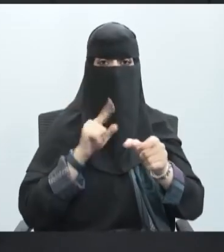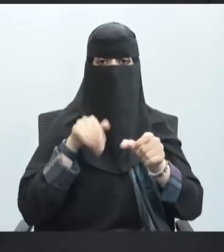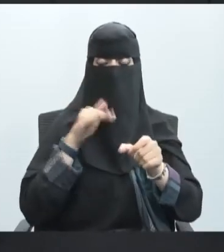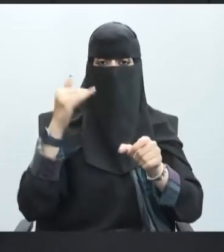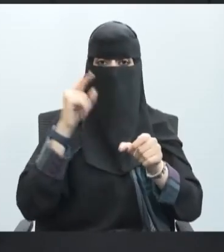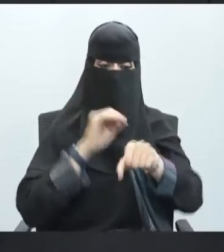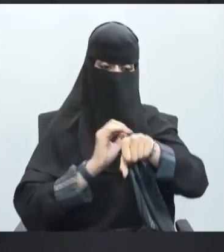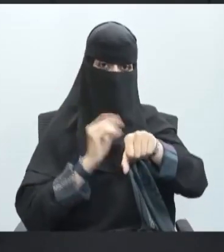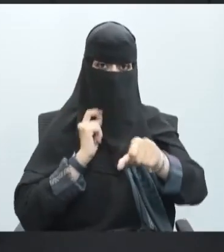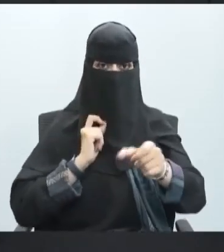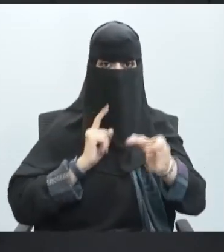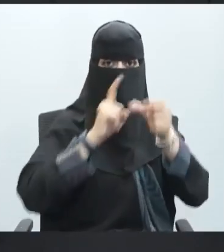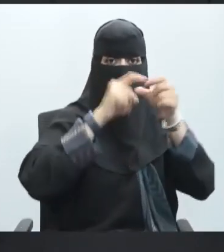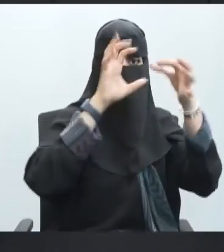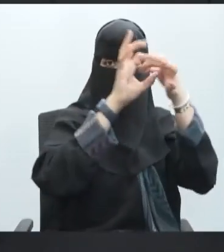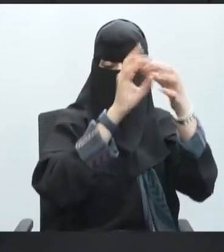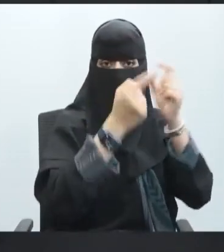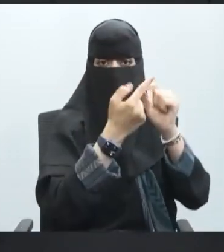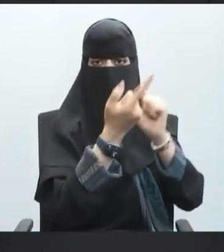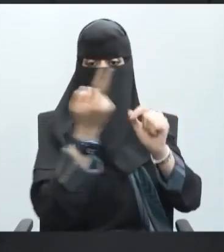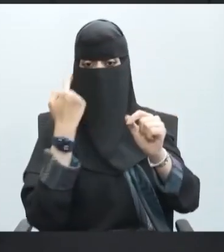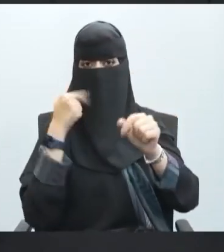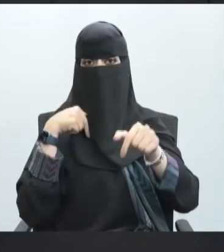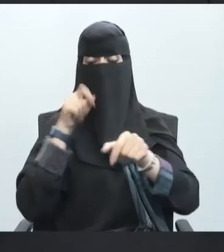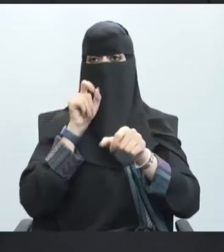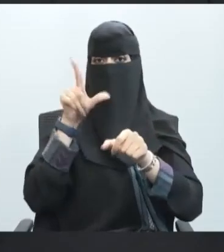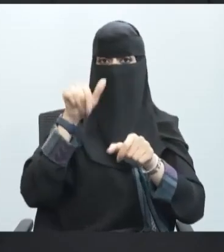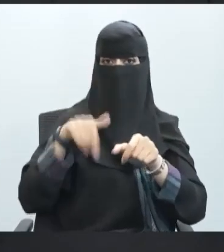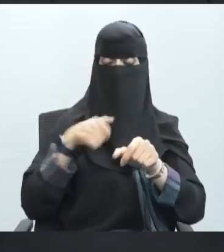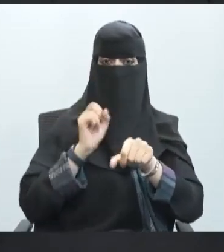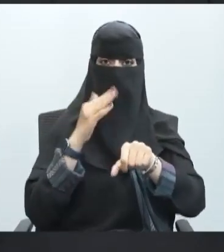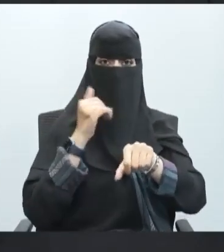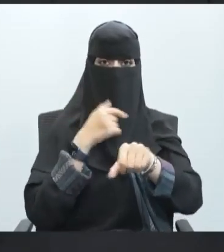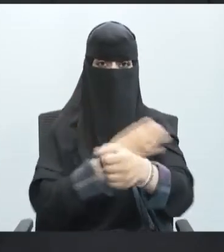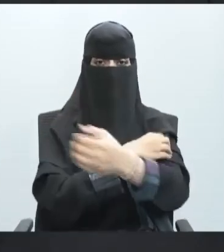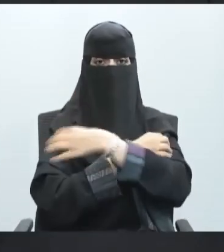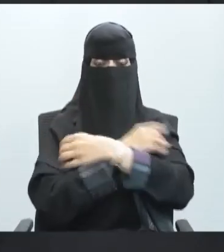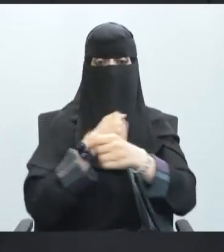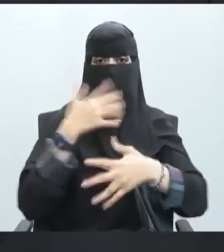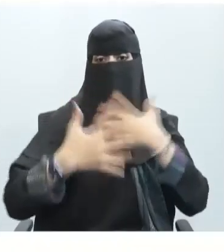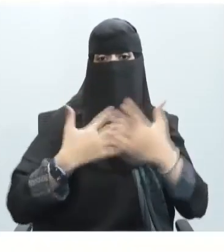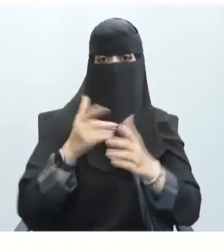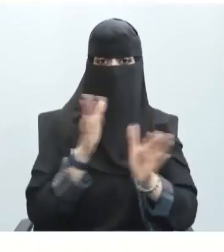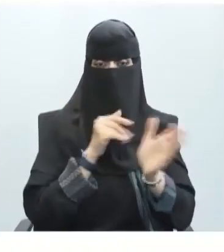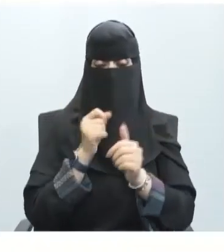أعطت التنبيه للخلية الحسية التي بدورها أرسلت إشاراتها للعضلات والغدد